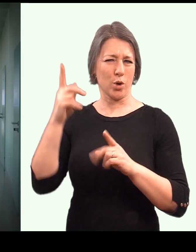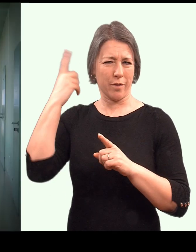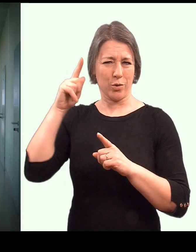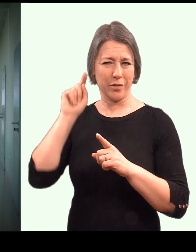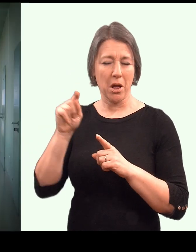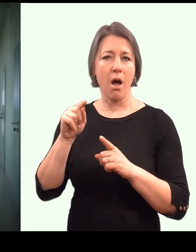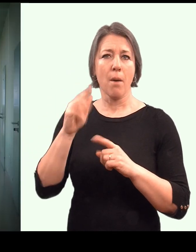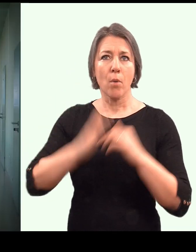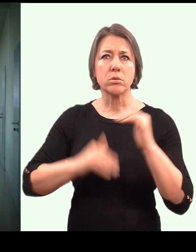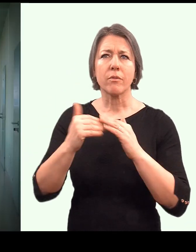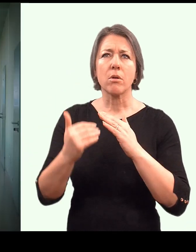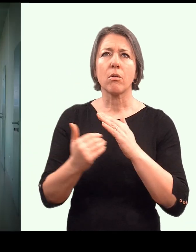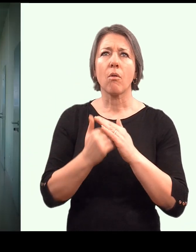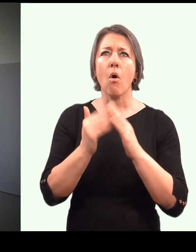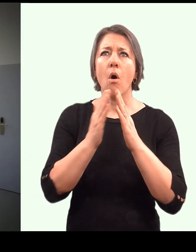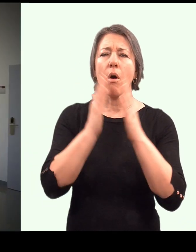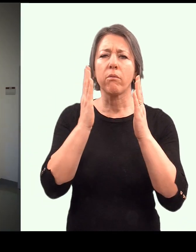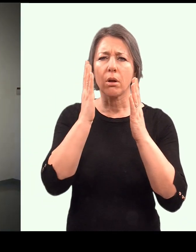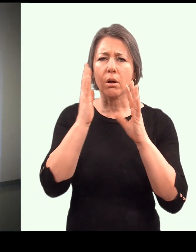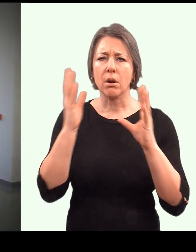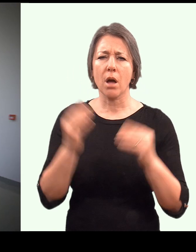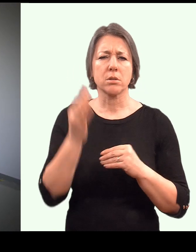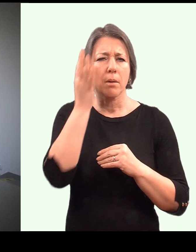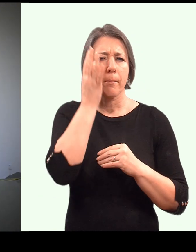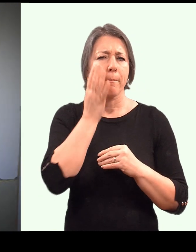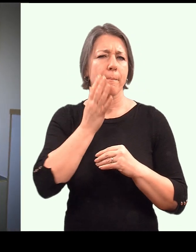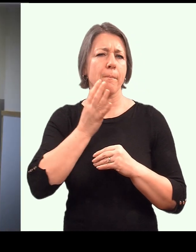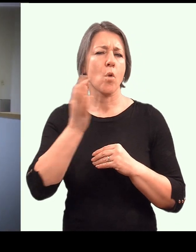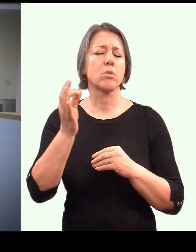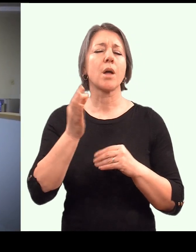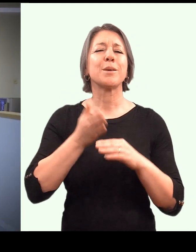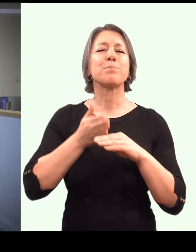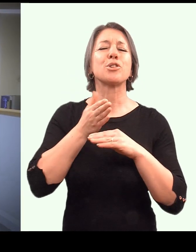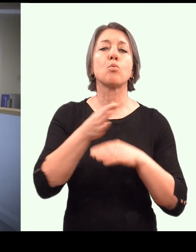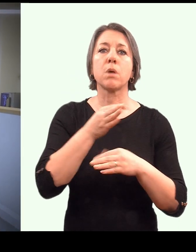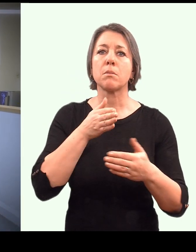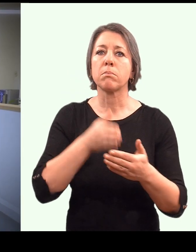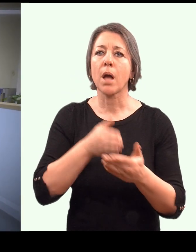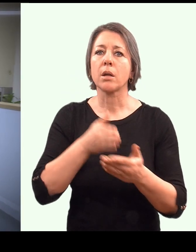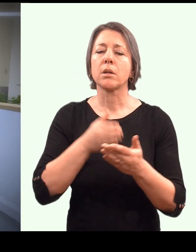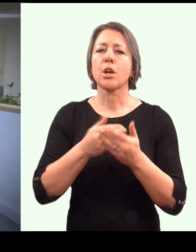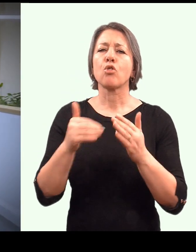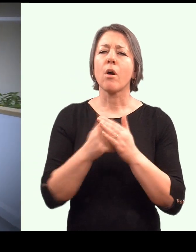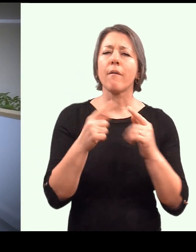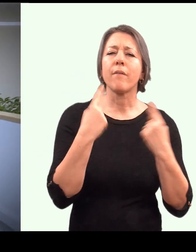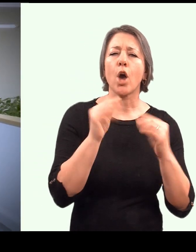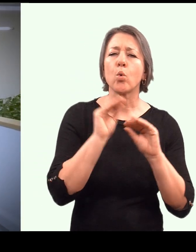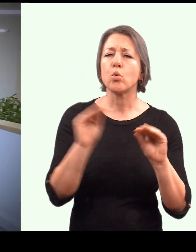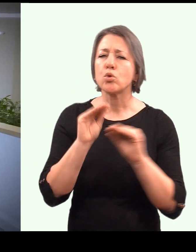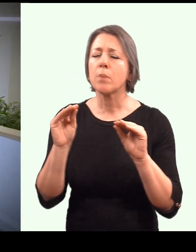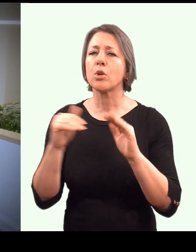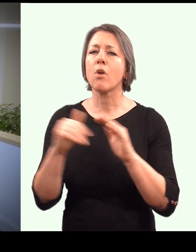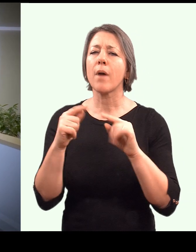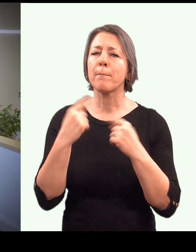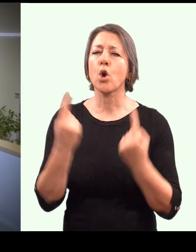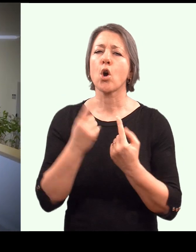nová nádherná budova s bezbariérovým přístupem, novýma učebnama, novýma prostorama má i super moderní pitevny. A